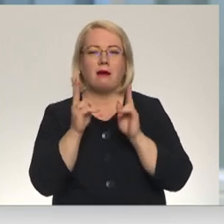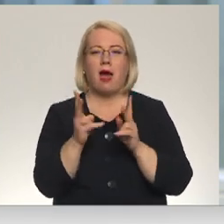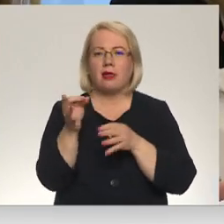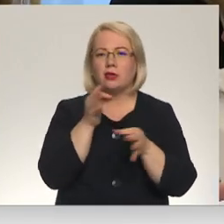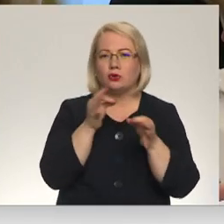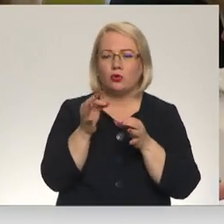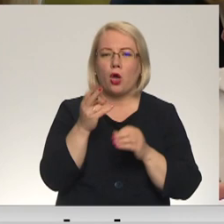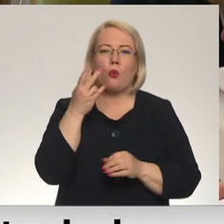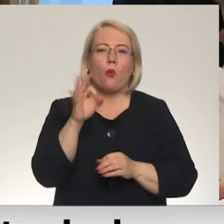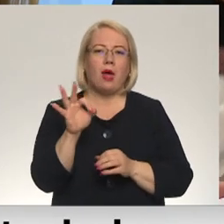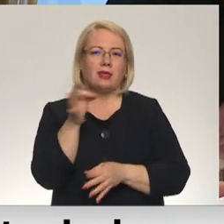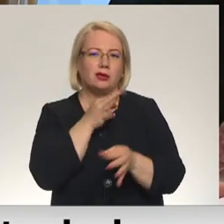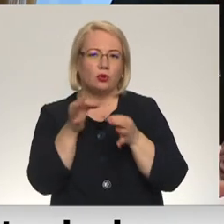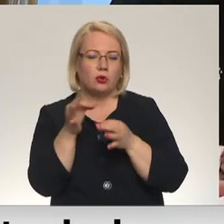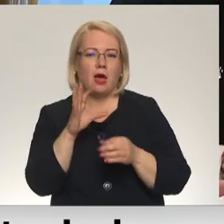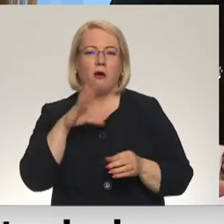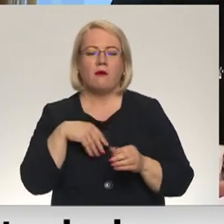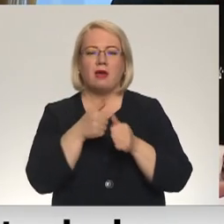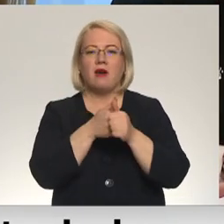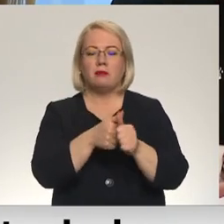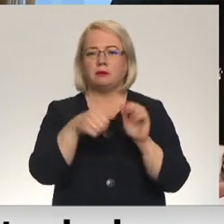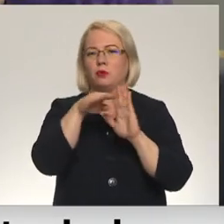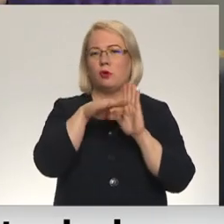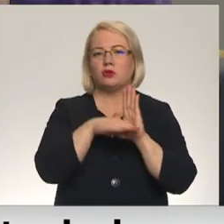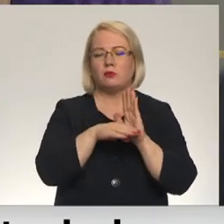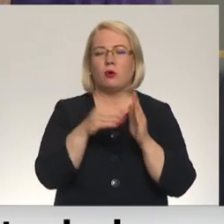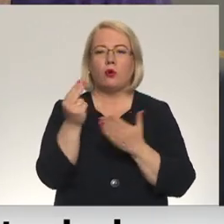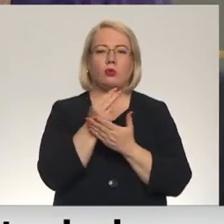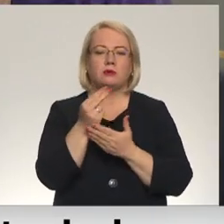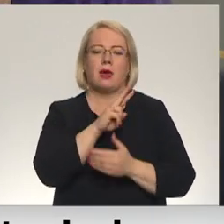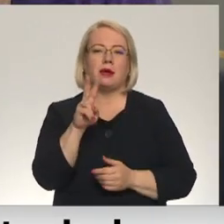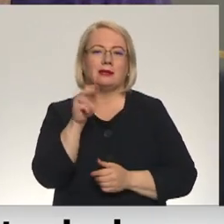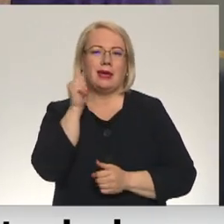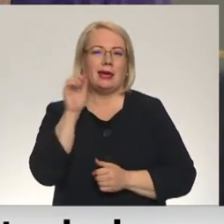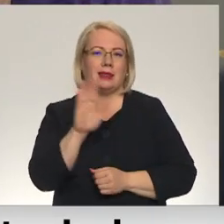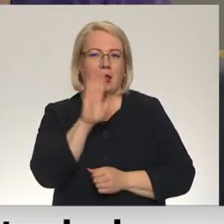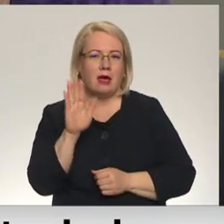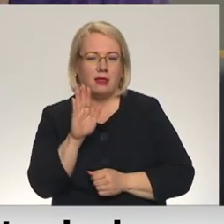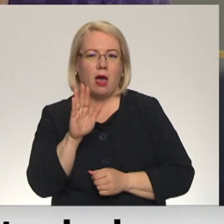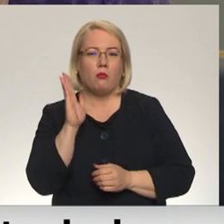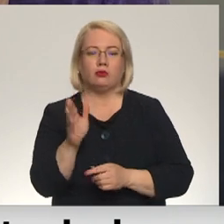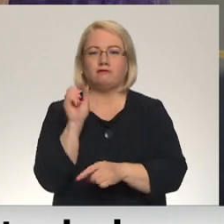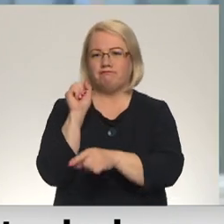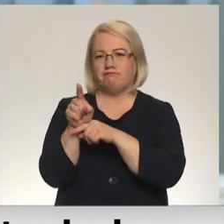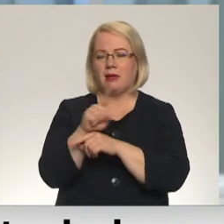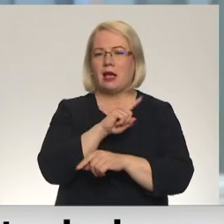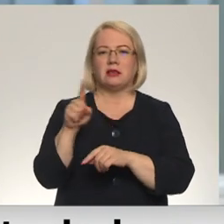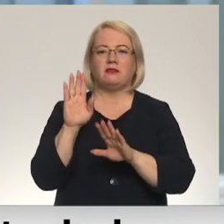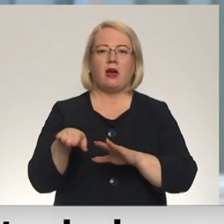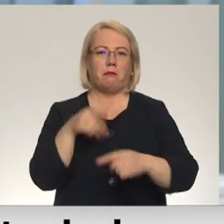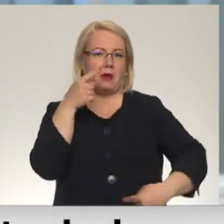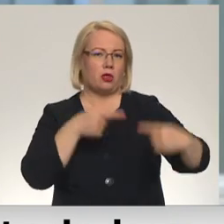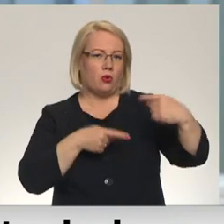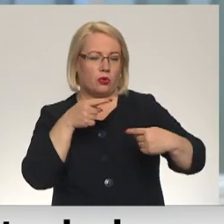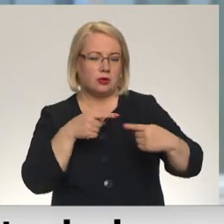nu vadīsimies pēc procedūrām, kas mums ir ikdiena. Būs kāds, kam būs uzdots pretoties pozīcijai, būs kāds, kam